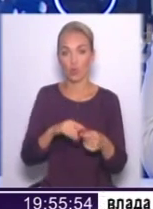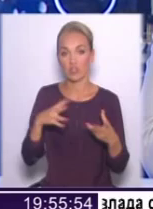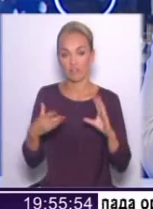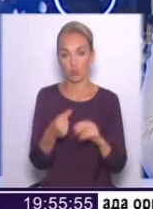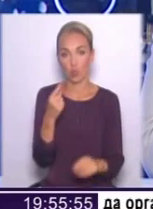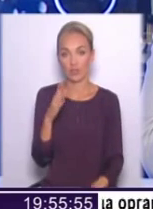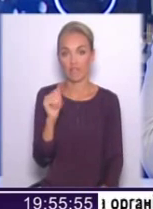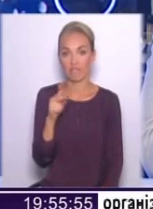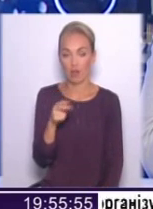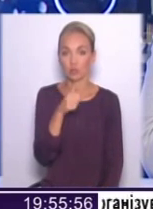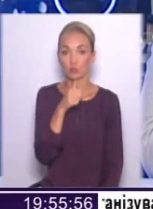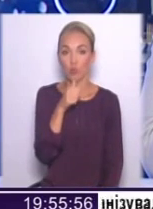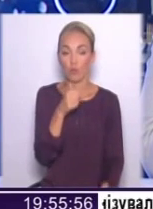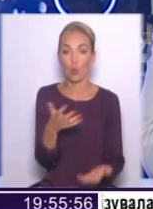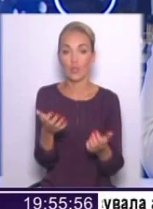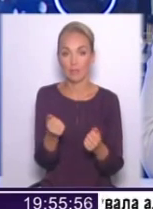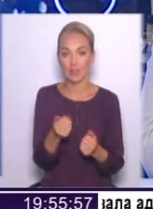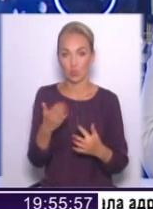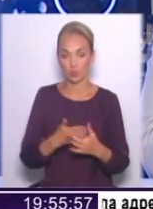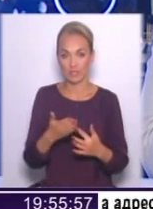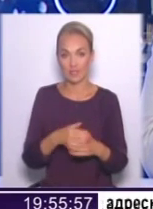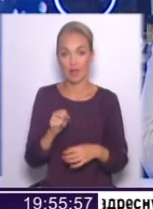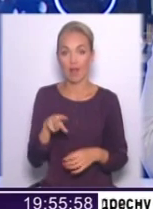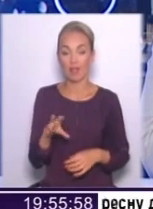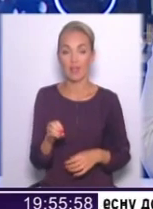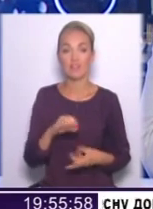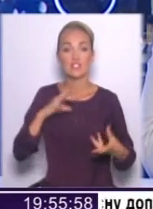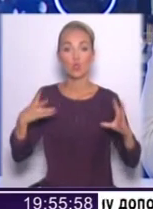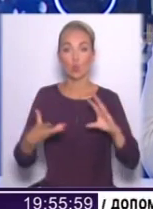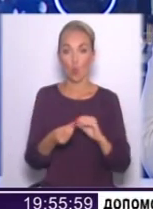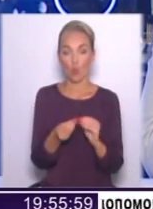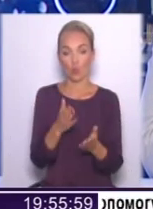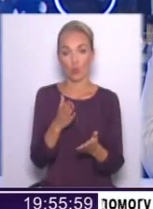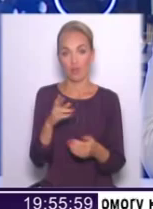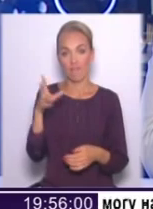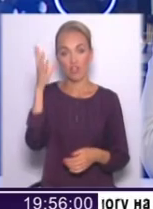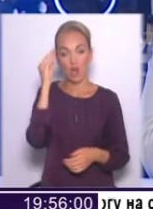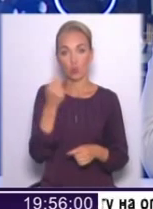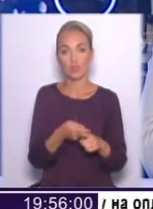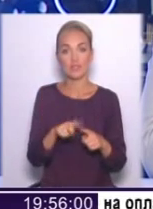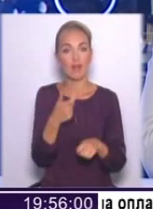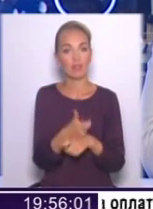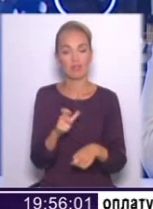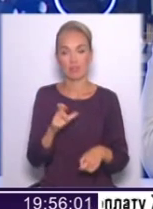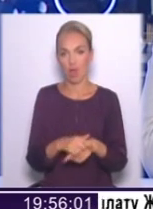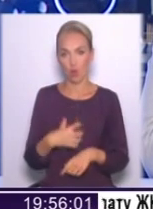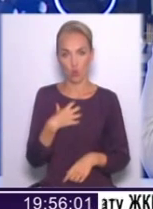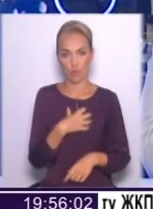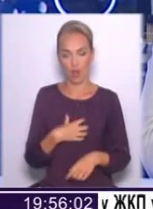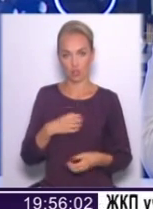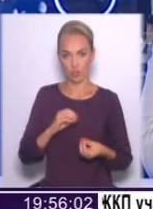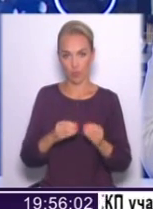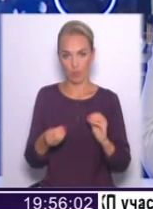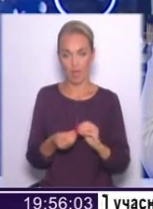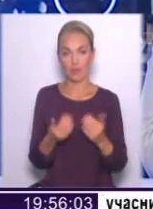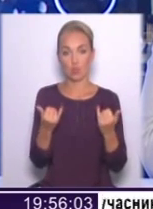спроби отримати субсидії, але в цілому я вважаю, що це найглобальніша проблема. Найглобальніша проблема